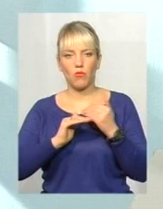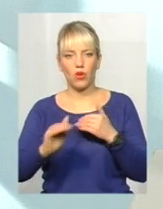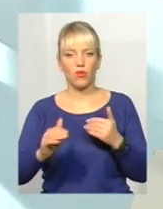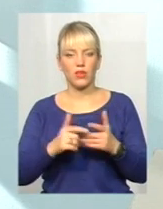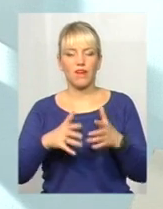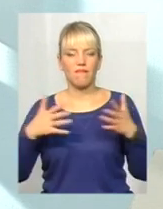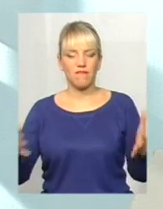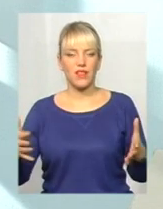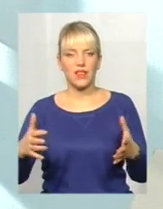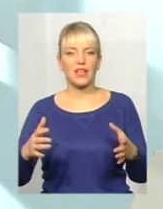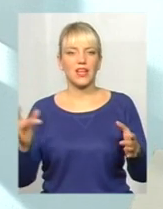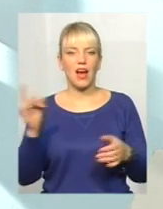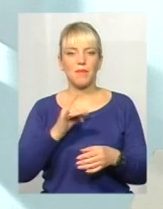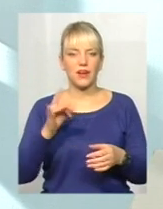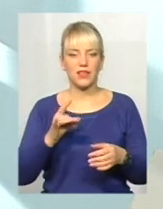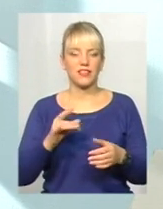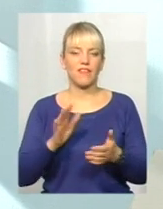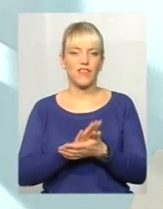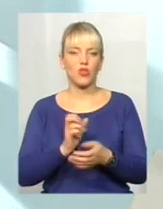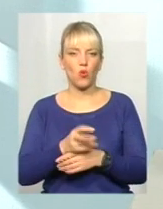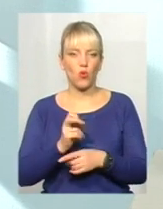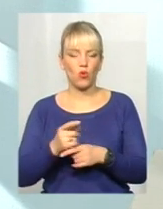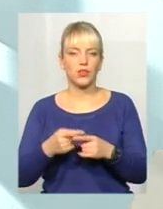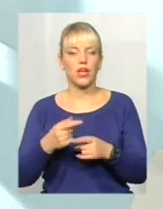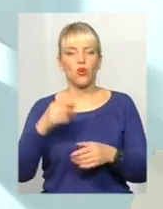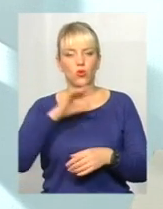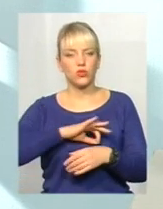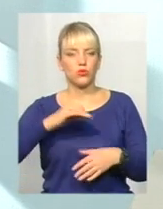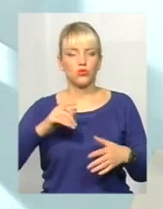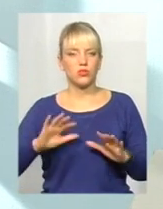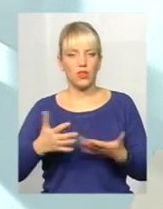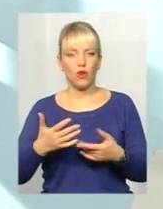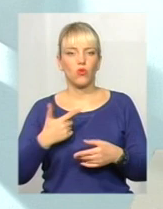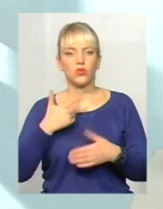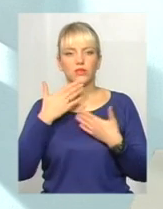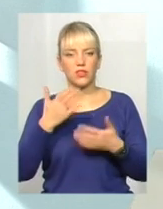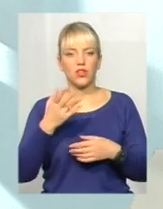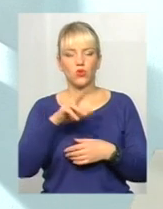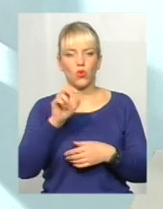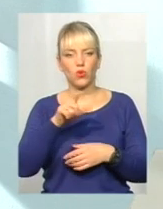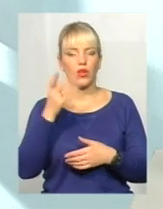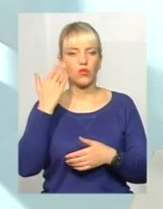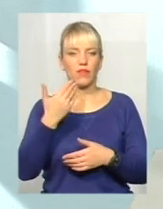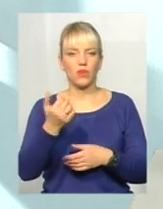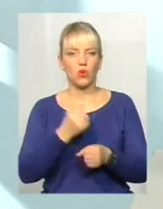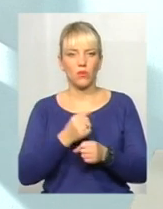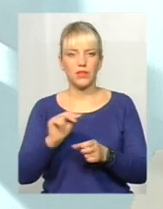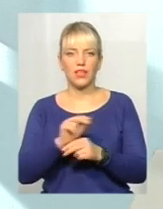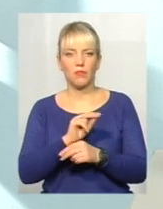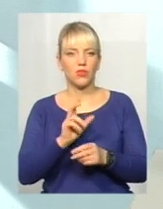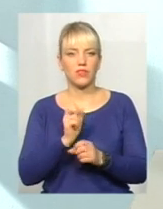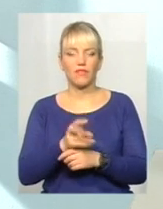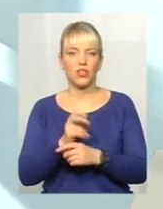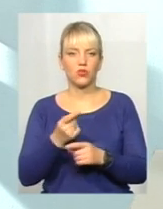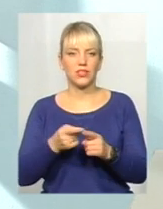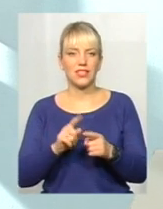До речі, користуючись нагодою, знову ж таки звертаюся до мешканців, що коли ви робите ремонти квартир чи будинків, не викидаєте це все